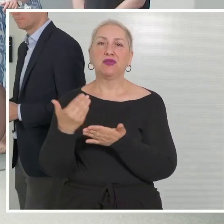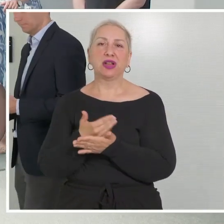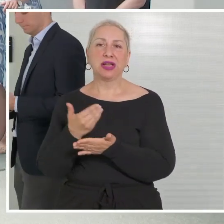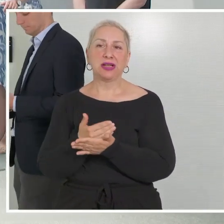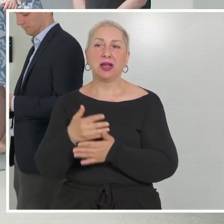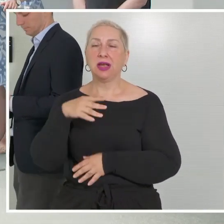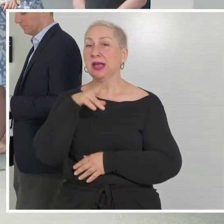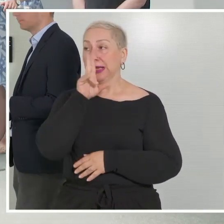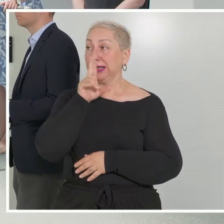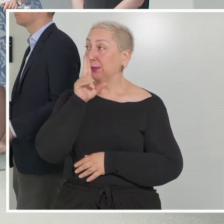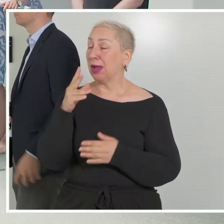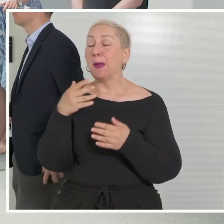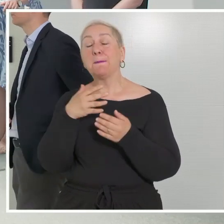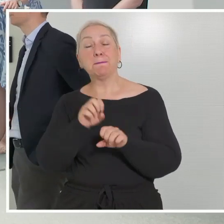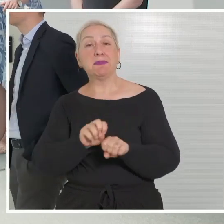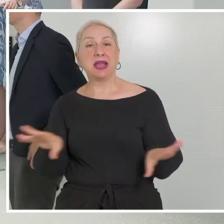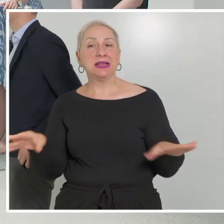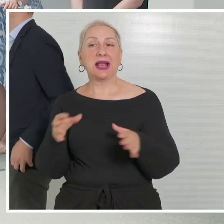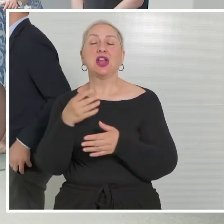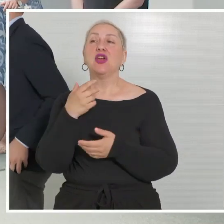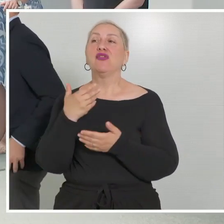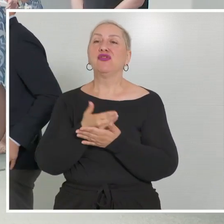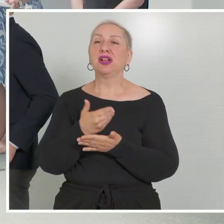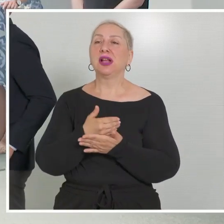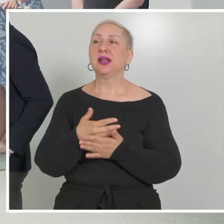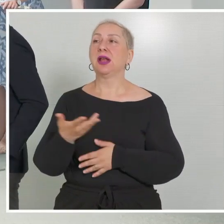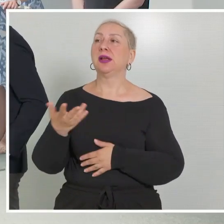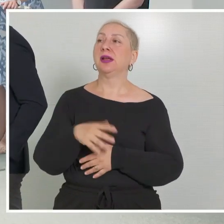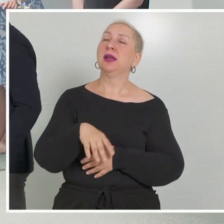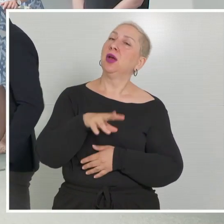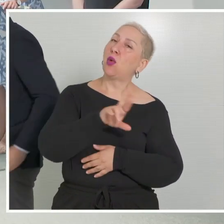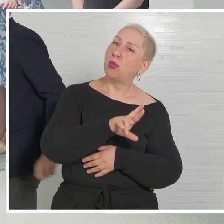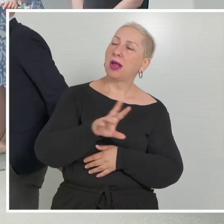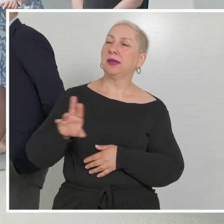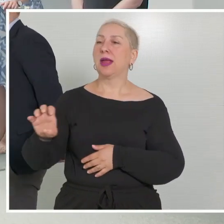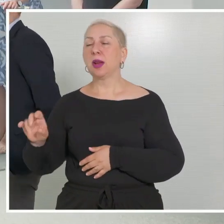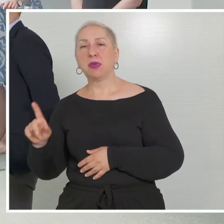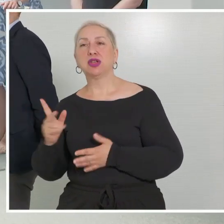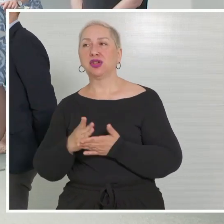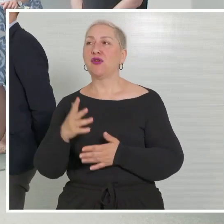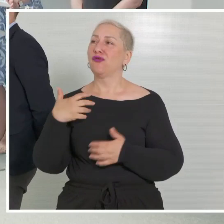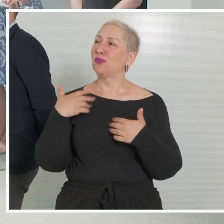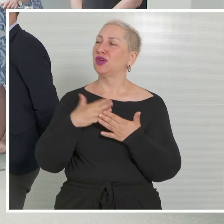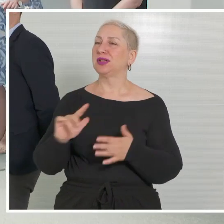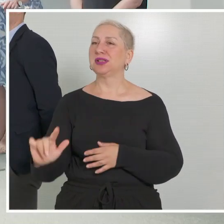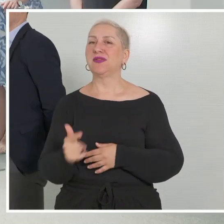Medienvertreter, lieber Elber, lieber Robert. Ich freue mich sehr, dass ich bereits zum zweiten Mal zu einer